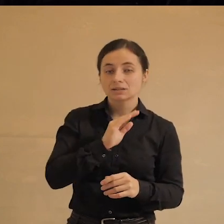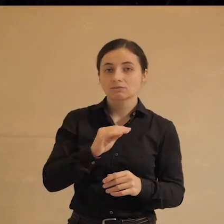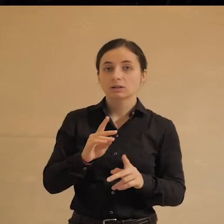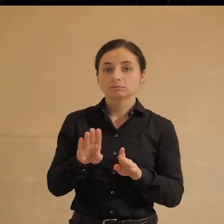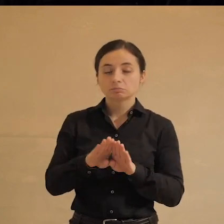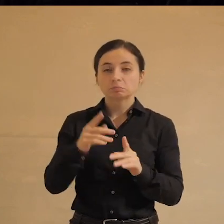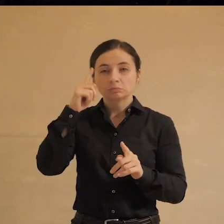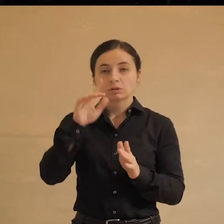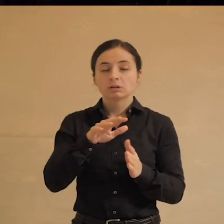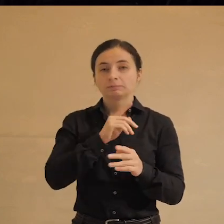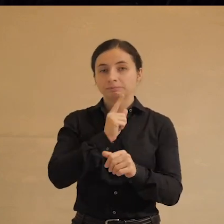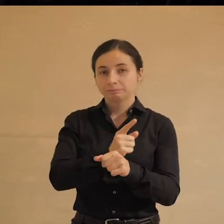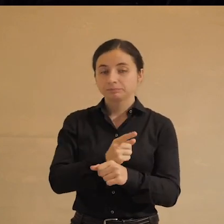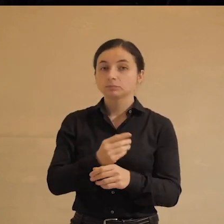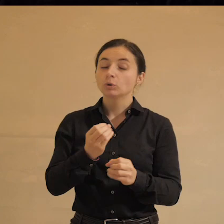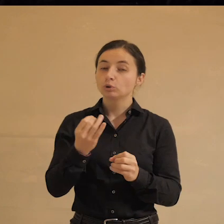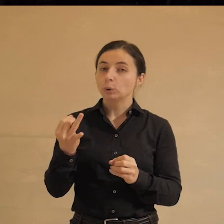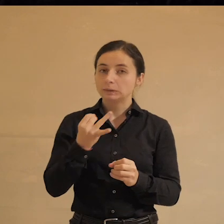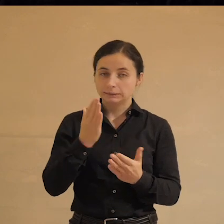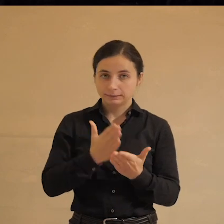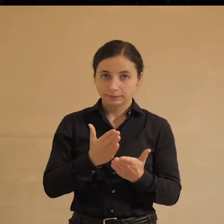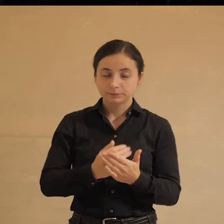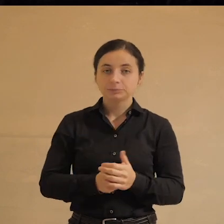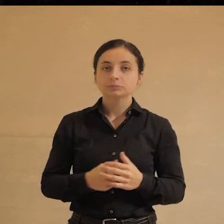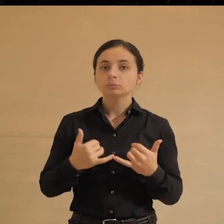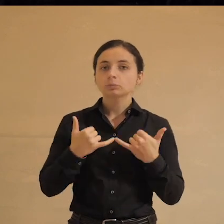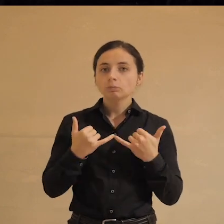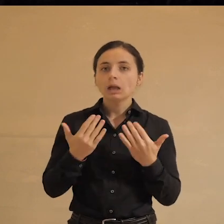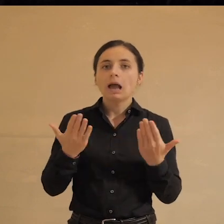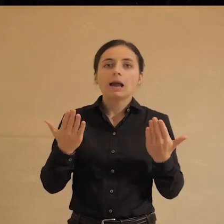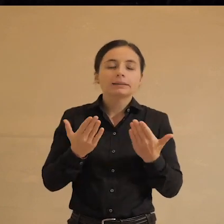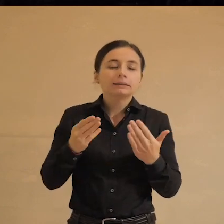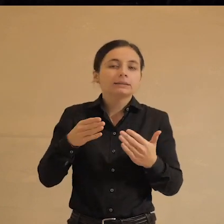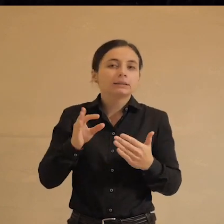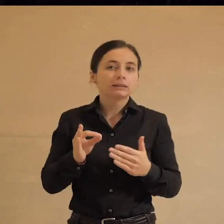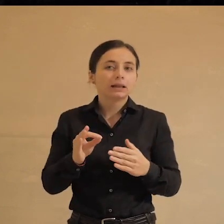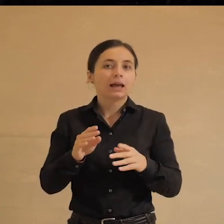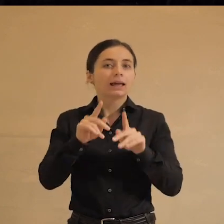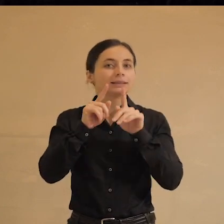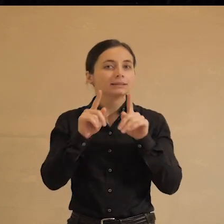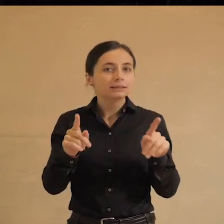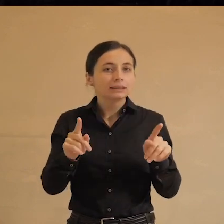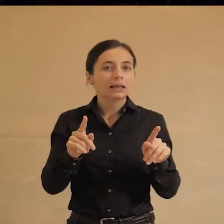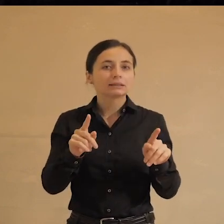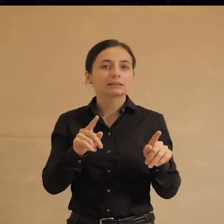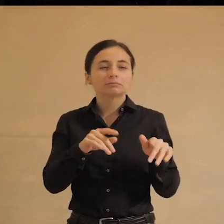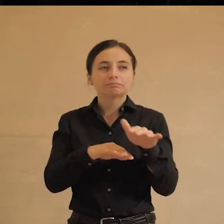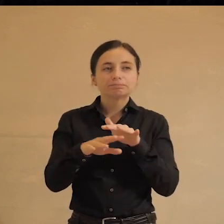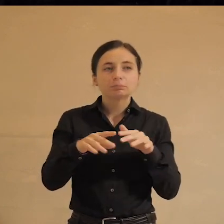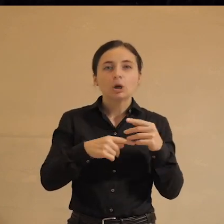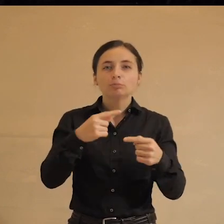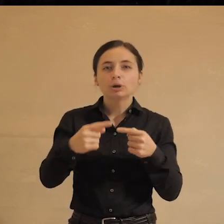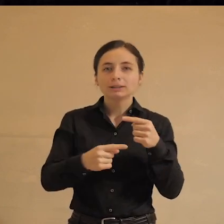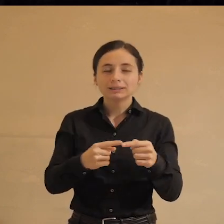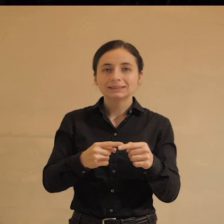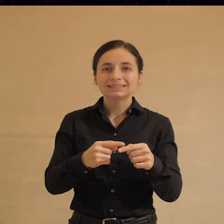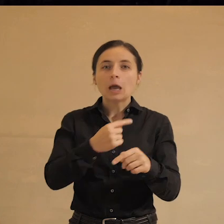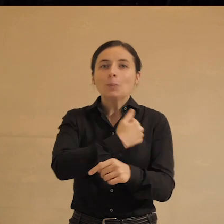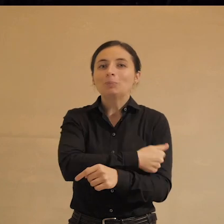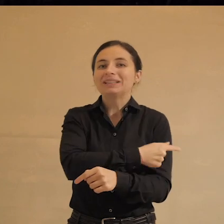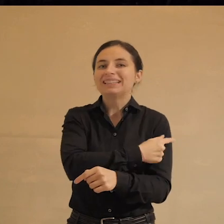есть интересная штука. У нас какие-то такие странные мутные процессы происходят с медицинским